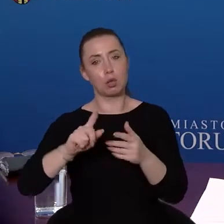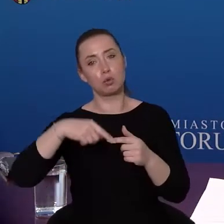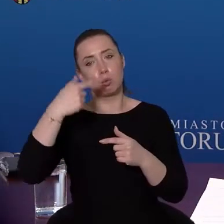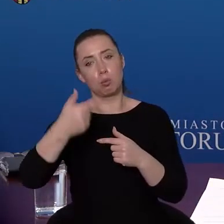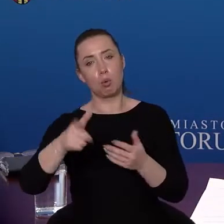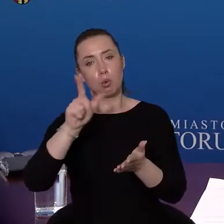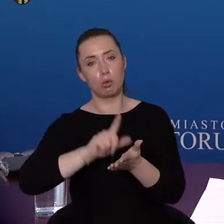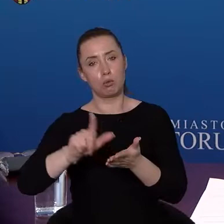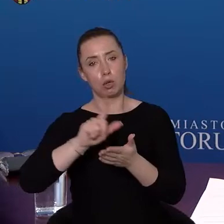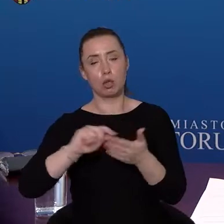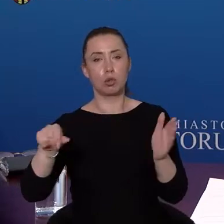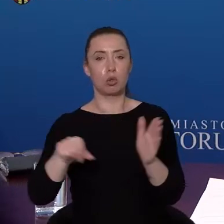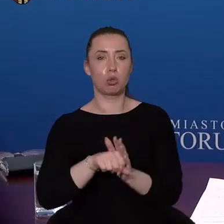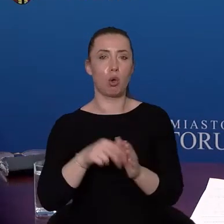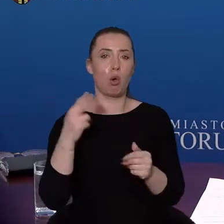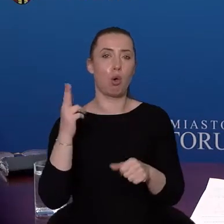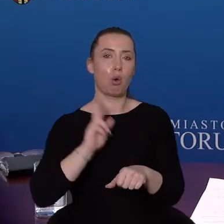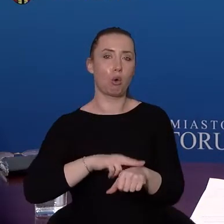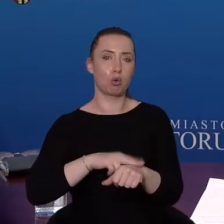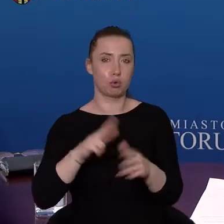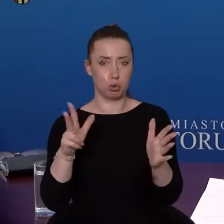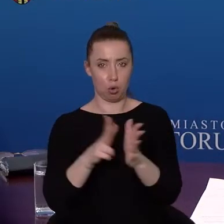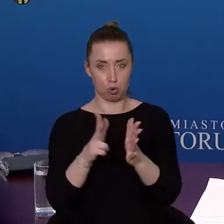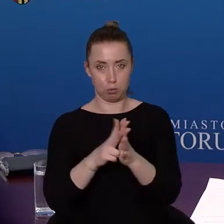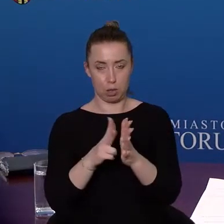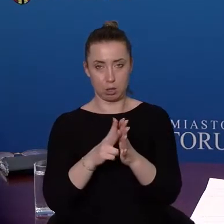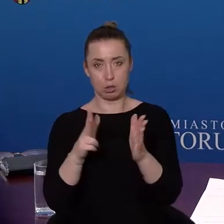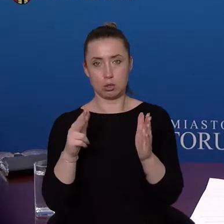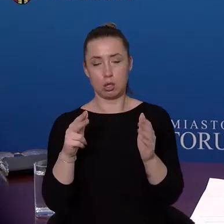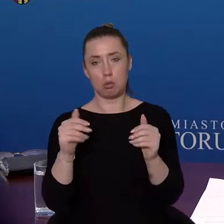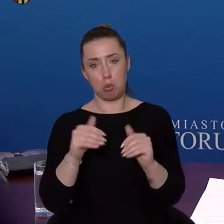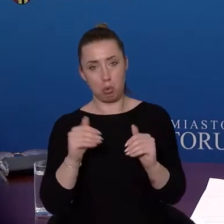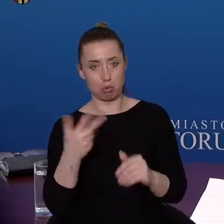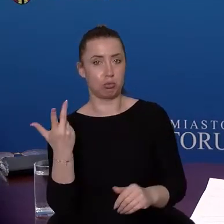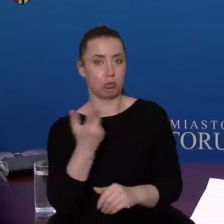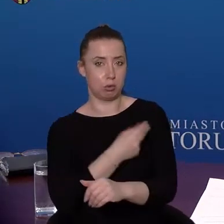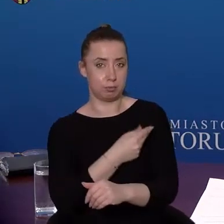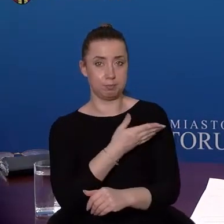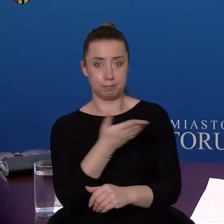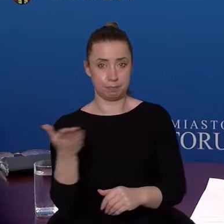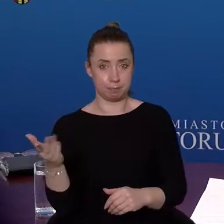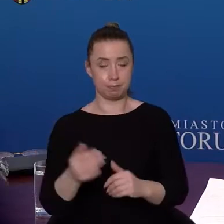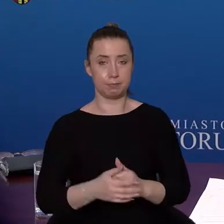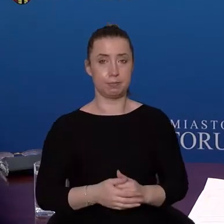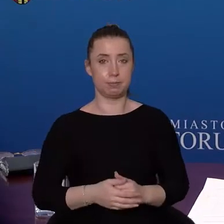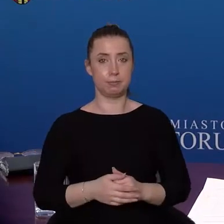do godziny 18 można skorzystać z możliwości szczepień. Szanowni Państwo,